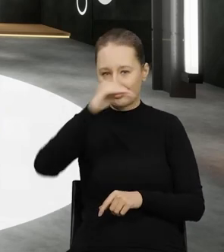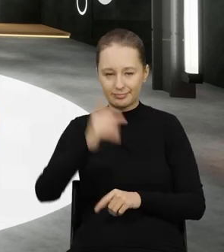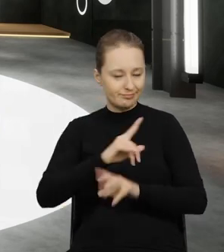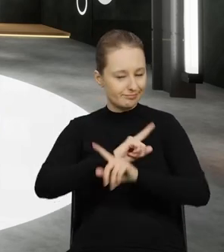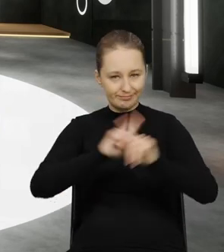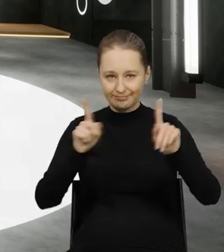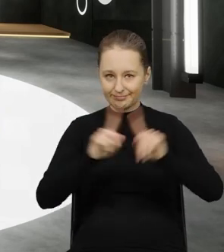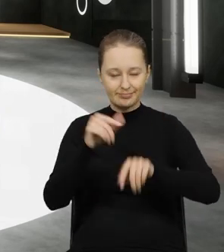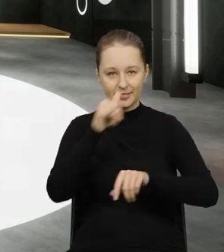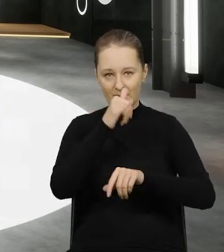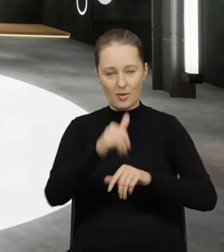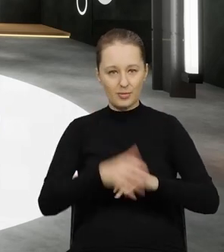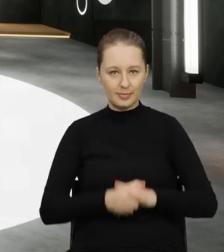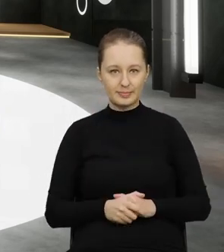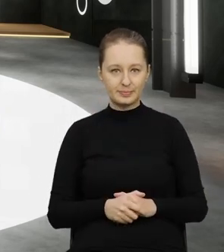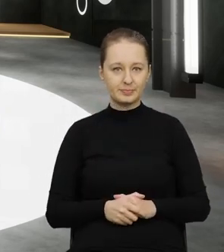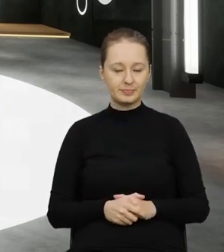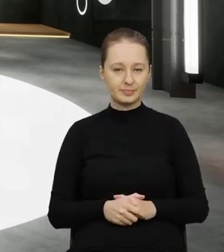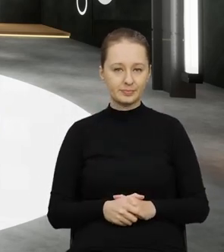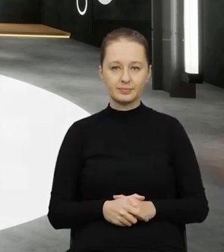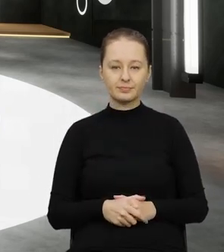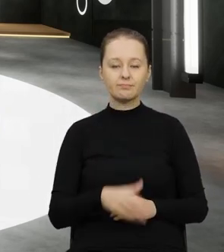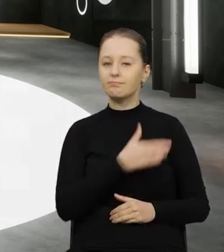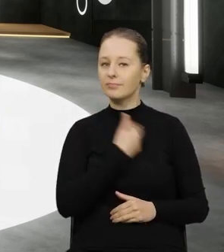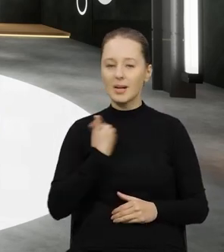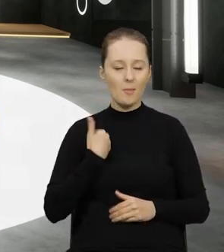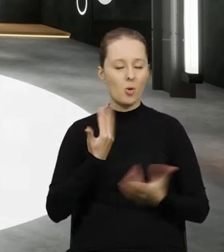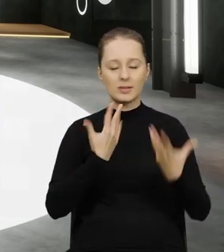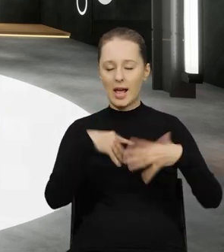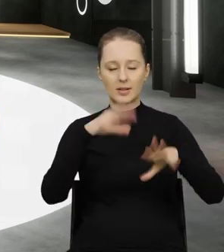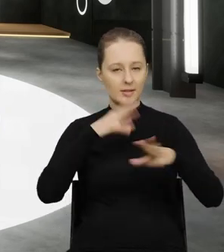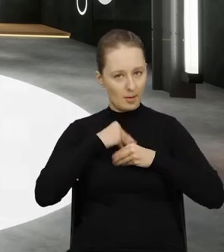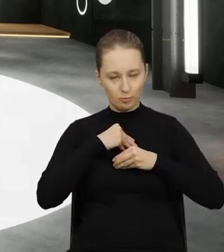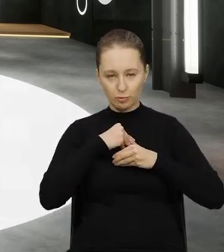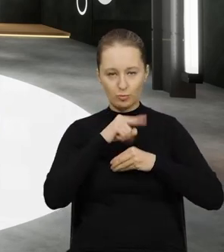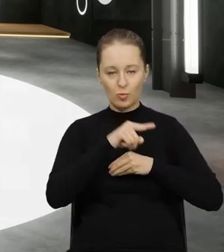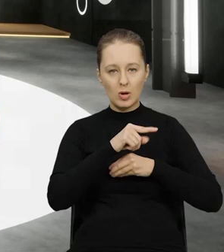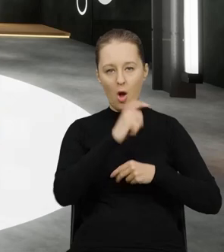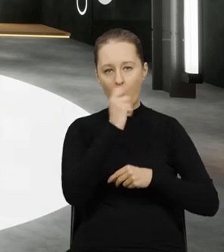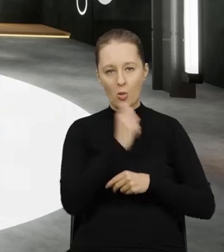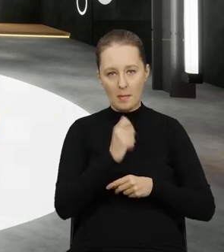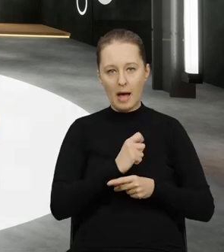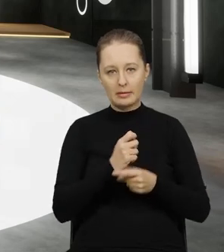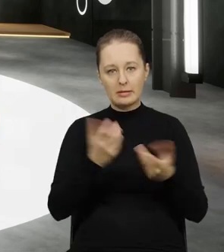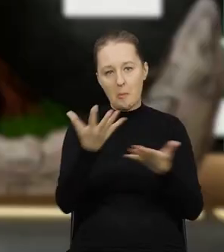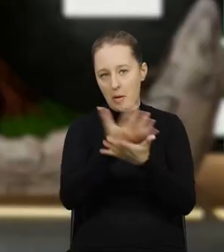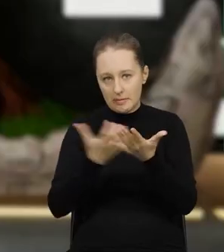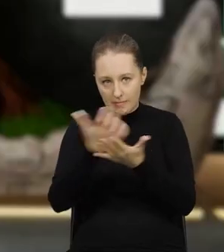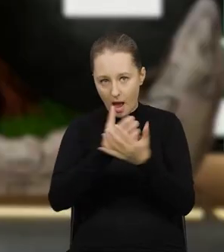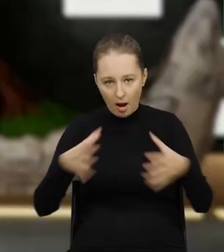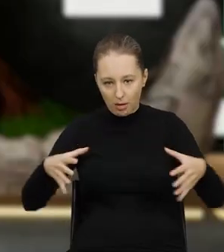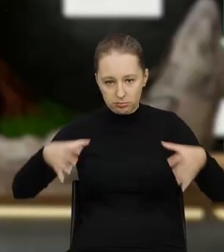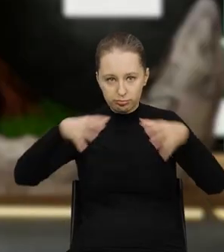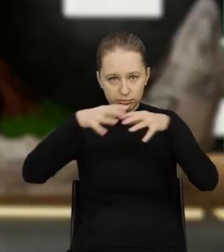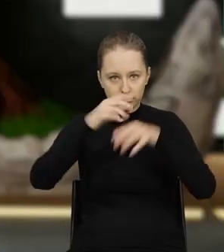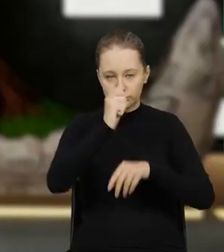składowiska. Nie ma czegoś takiego, jak przywóz do Polski odpadów przeznaczonych do składowania.